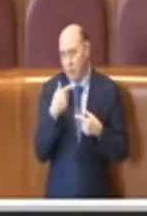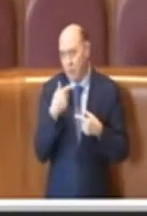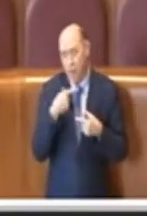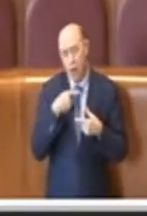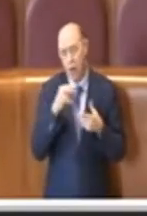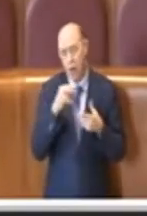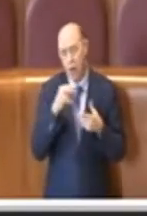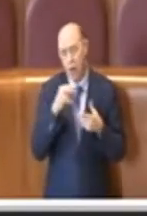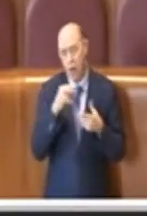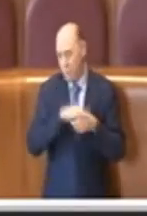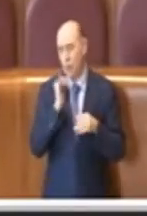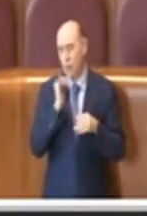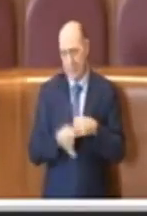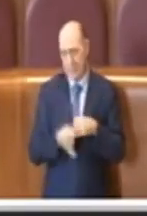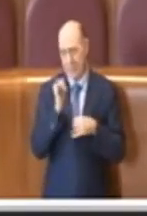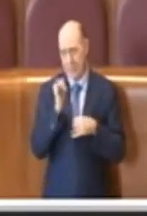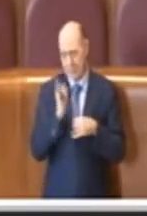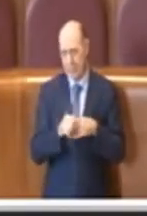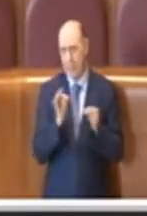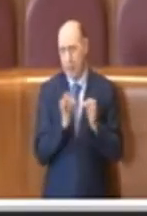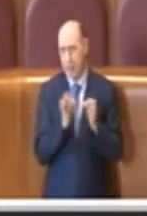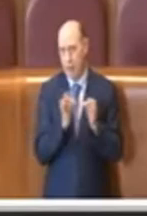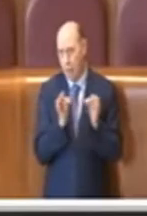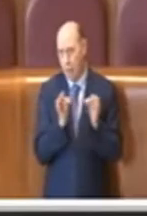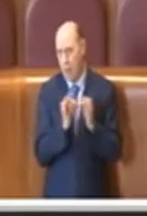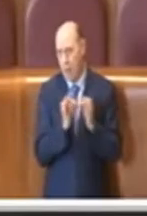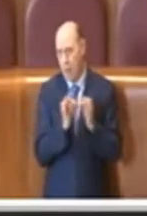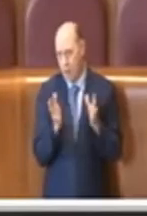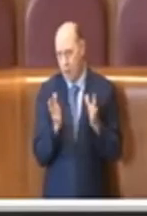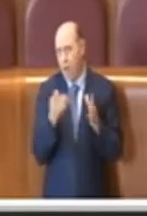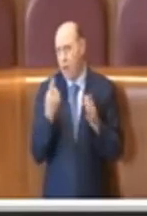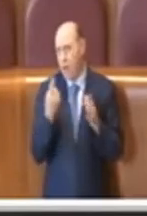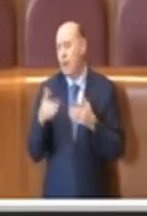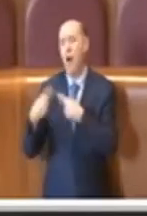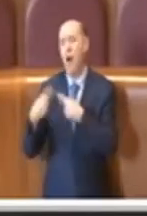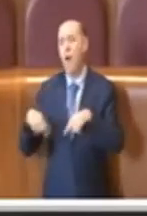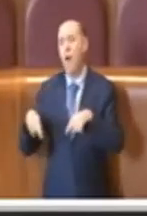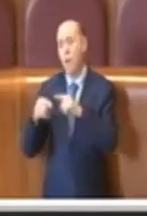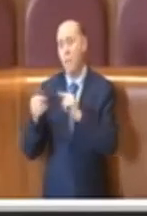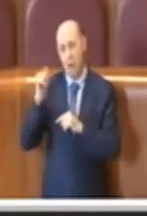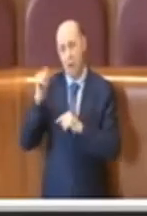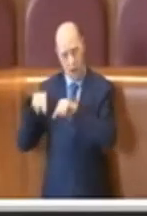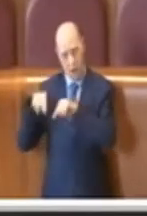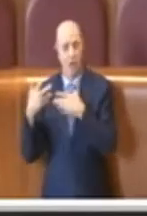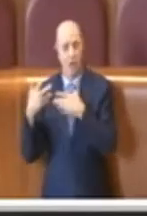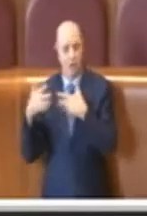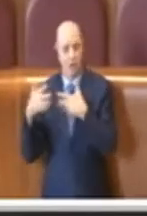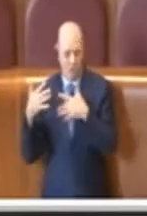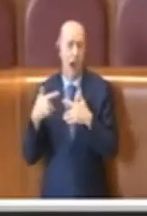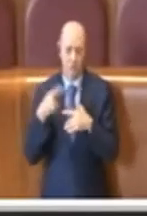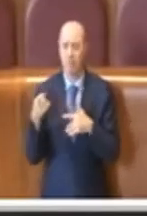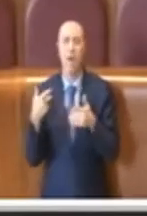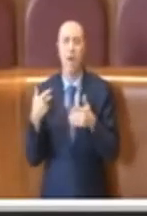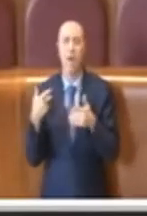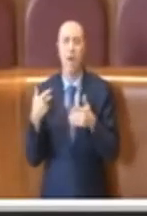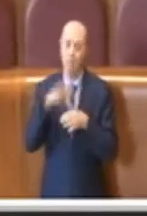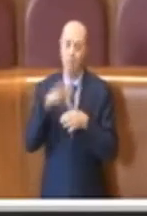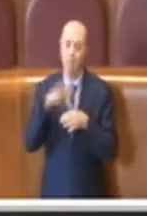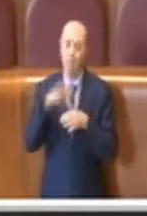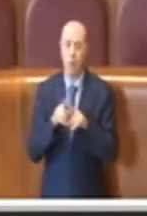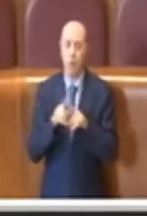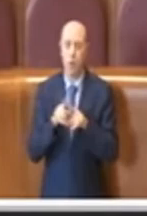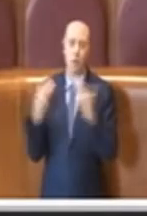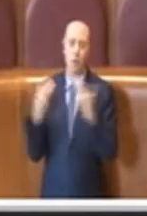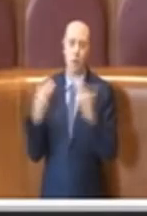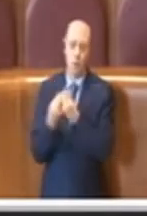sicura che come già avvenuto in sede di commissione ci sarà occasione di riscontrare un voto unanime anche